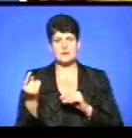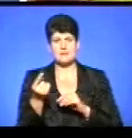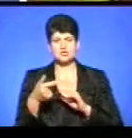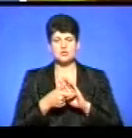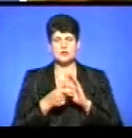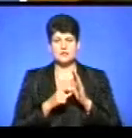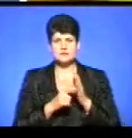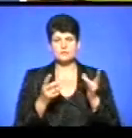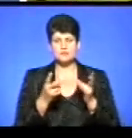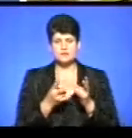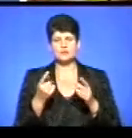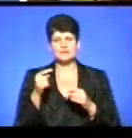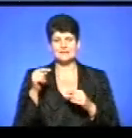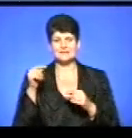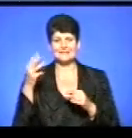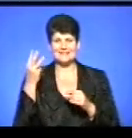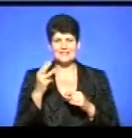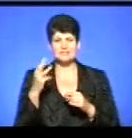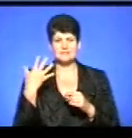потрібно 3053 парти.